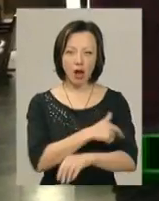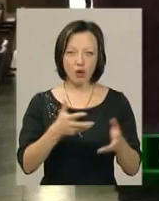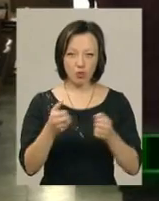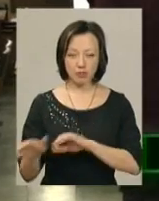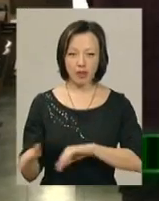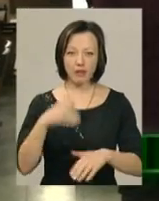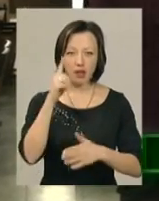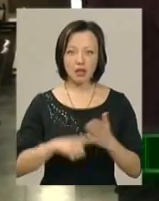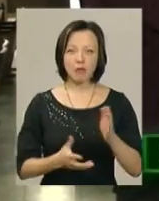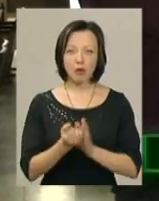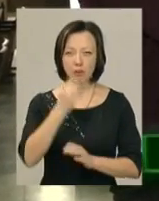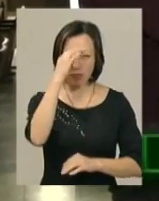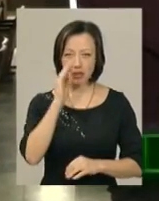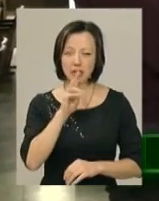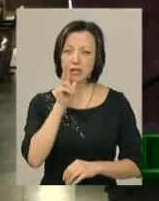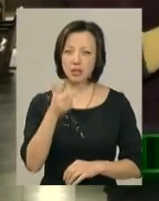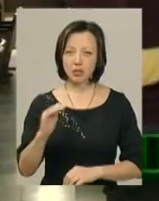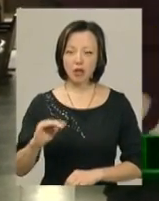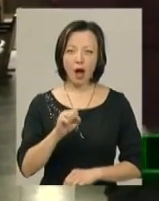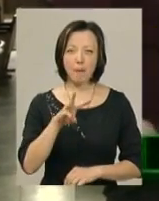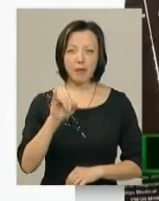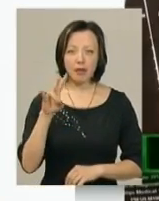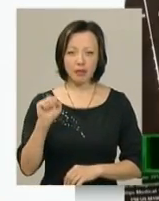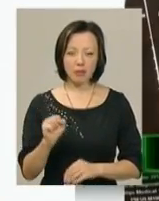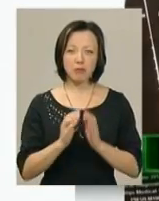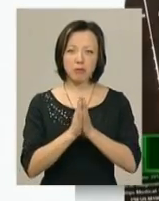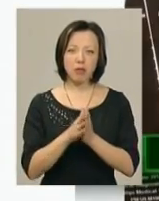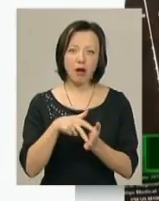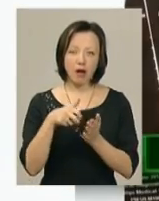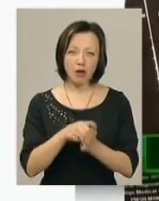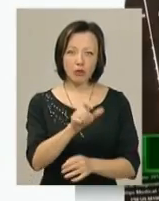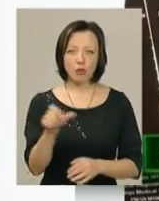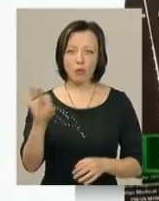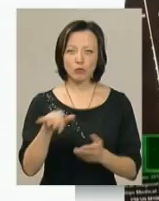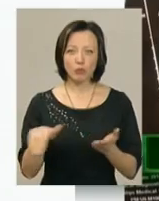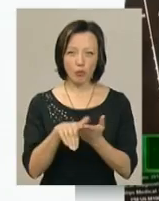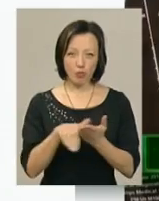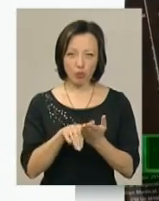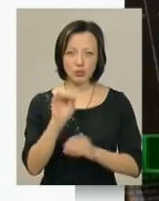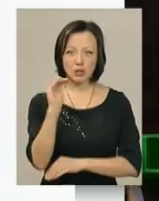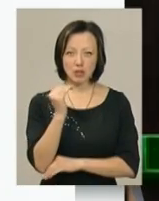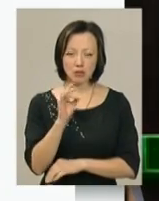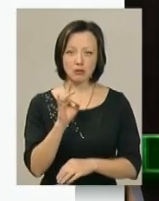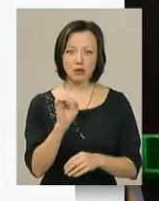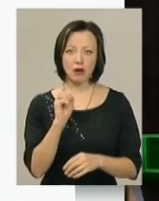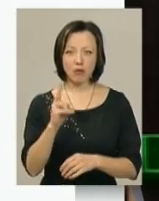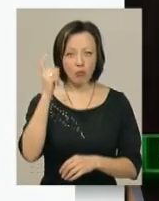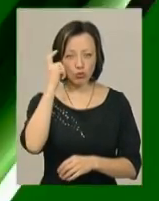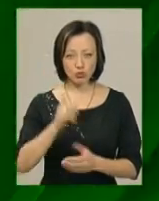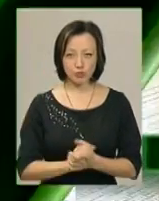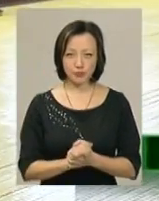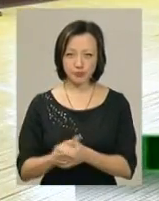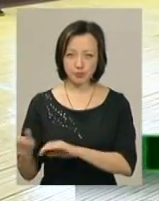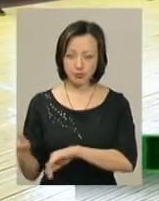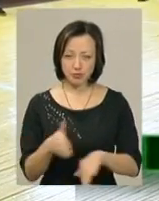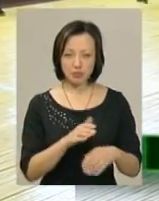Надія на порятунок. Батьки трирічної Аміне з Хмельницького облагають небайдужих про допомогу. У дитини пухлина в головному мозку.